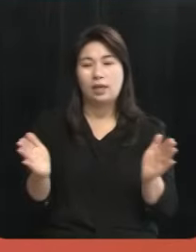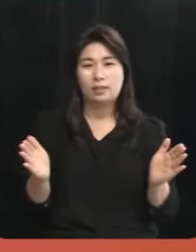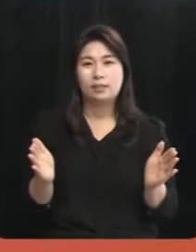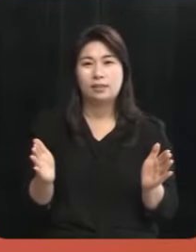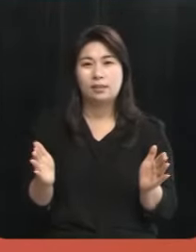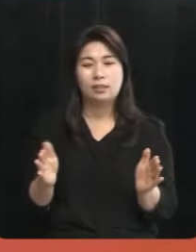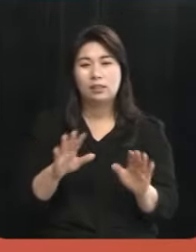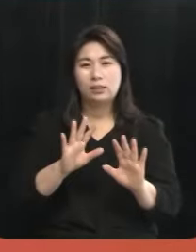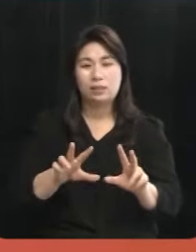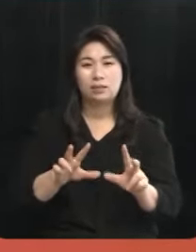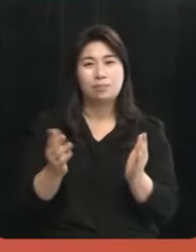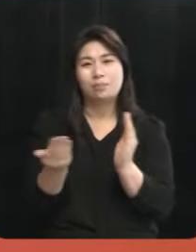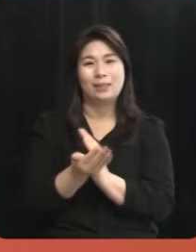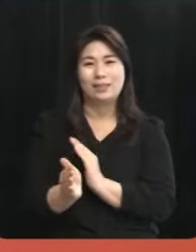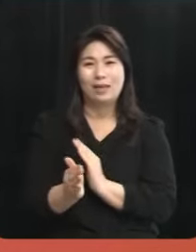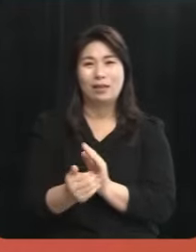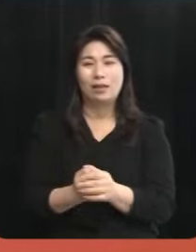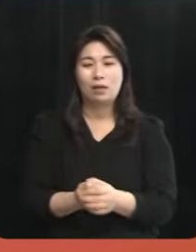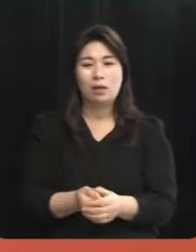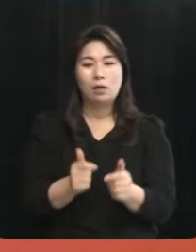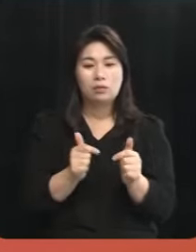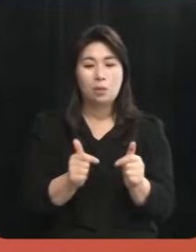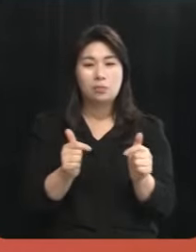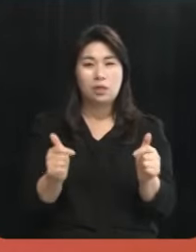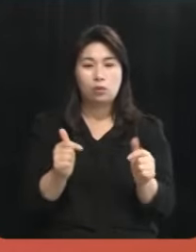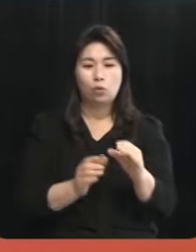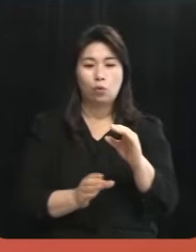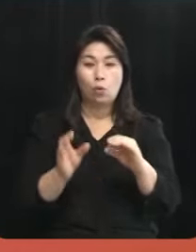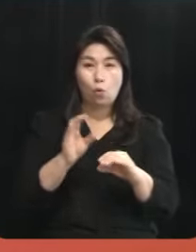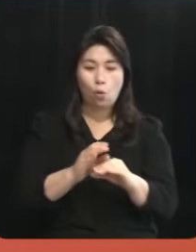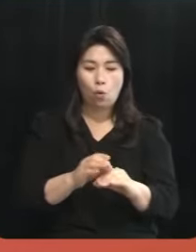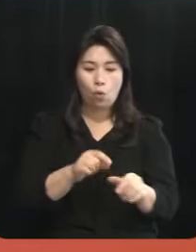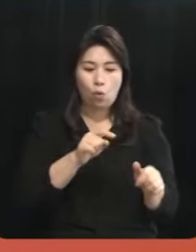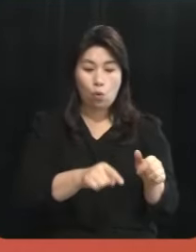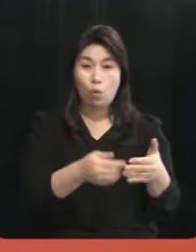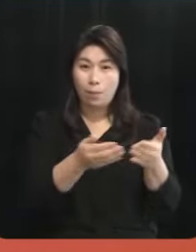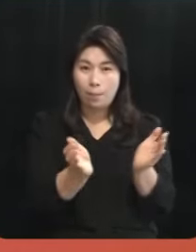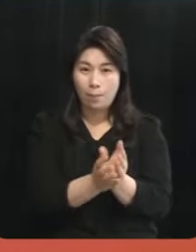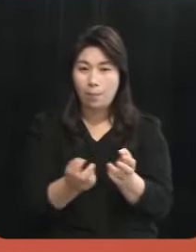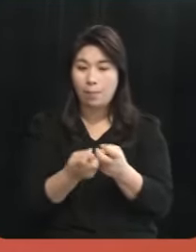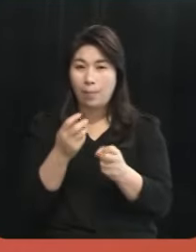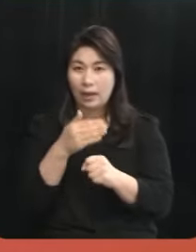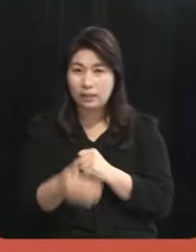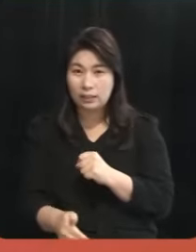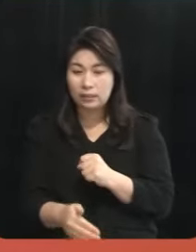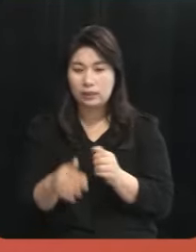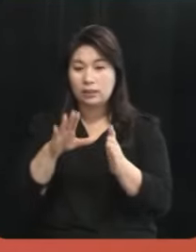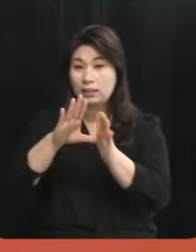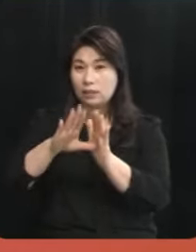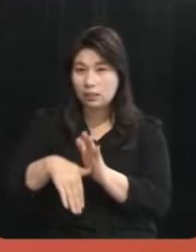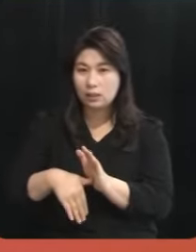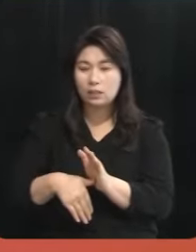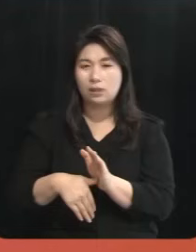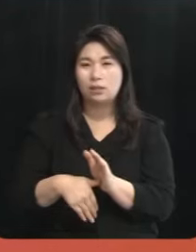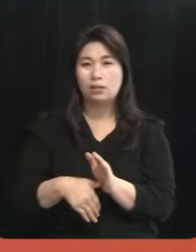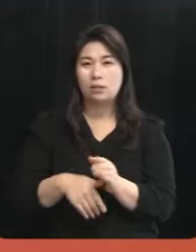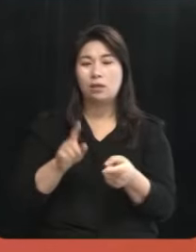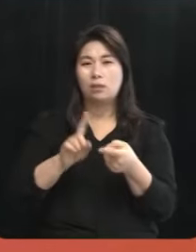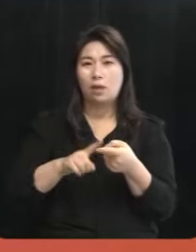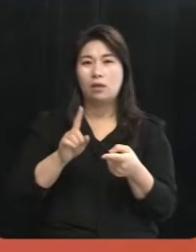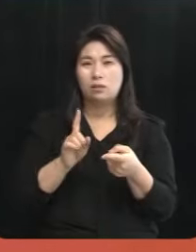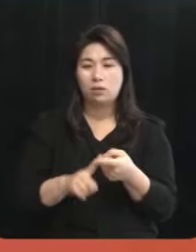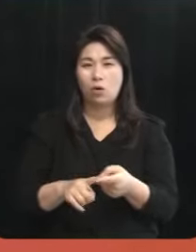시기상조라고 봅니다 점차적으로 부가 대상이나 또 부가 방법 부가 시기 이런 부분에 대한